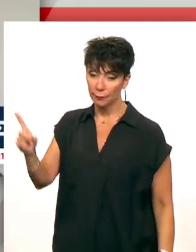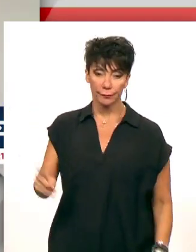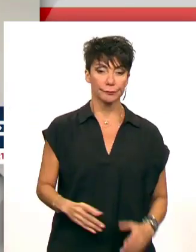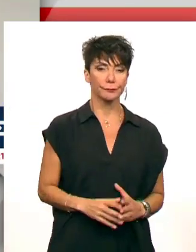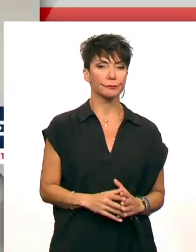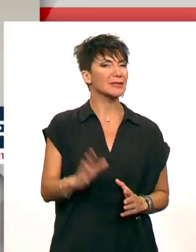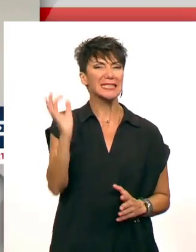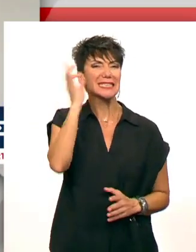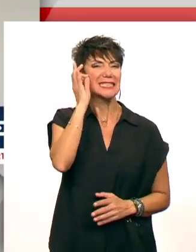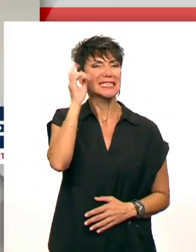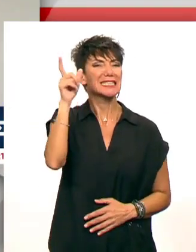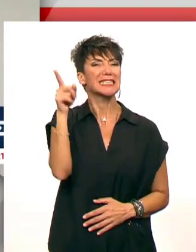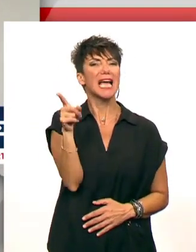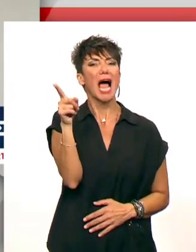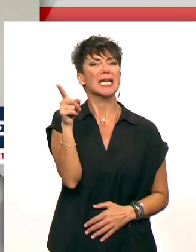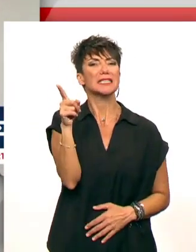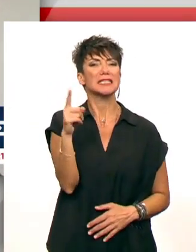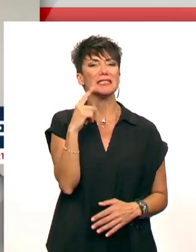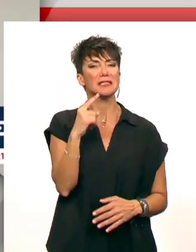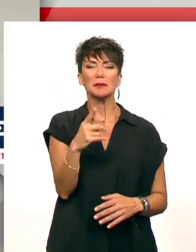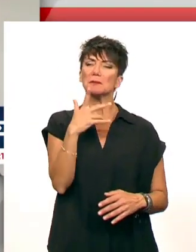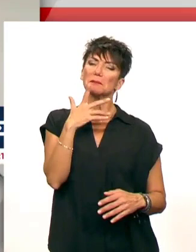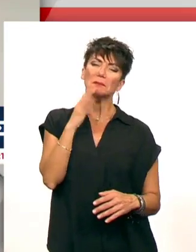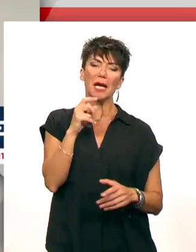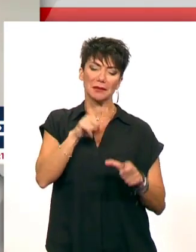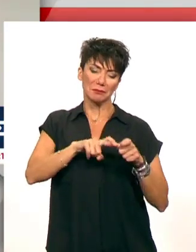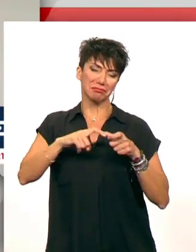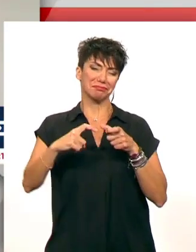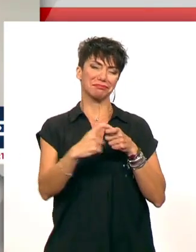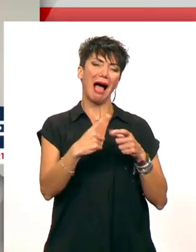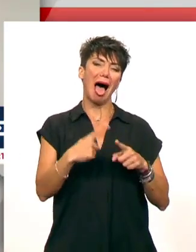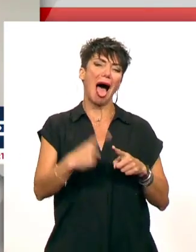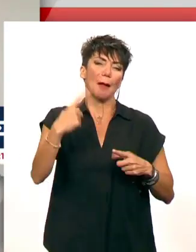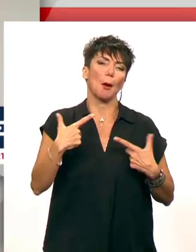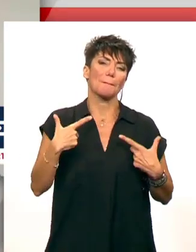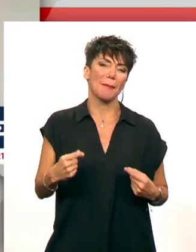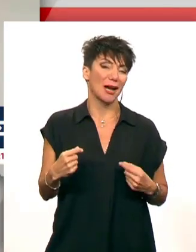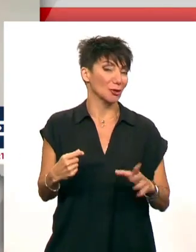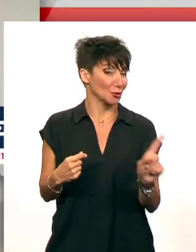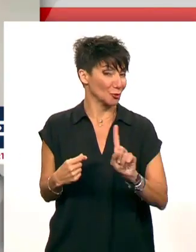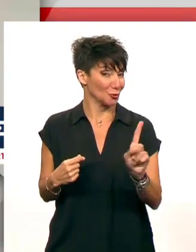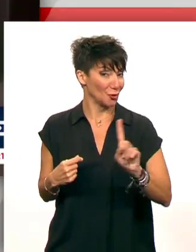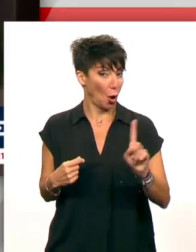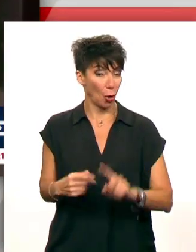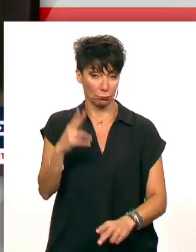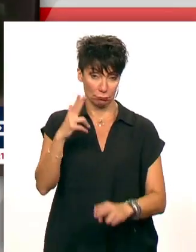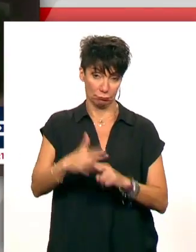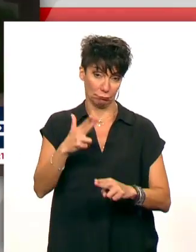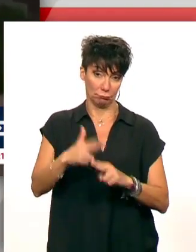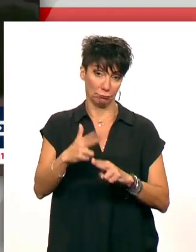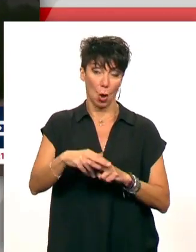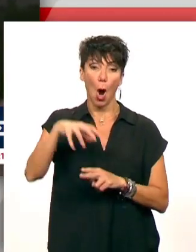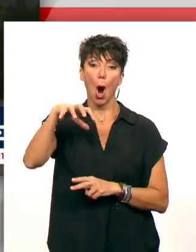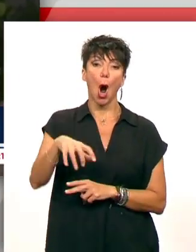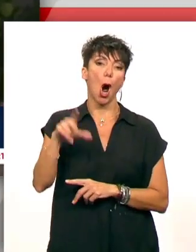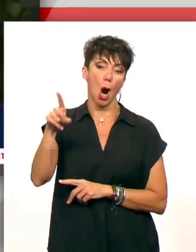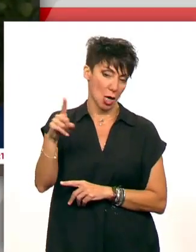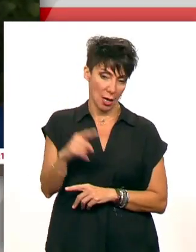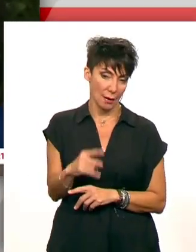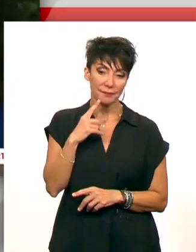Η Γαλλία δεν είναι ένας ακόμα από τους 27 εταίρους αλλά μια πάρα πολύ σημαντική κρίσιμη χώρα και νομίζω θα είναι